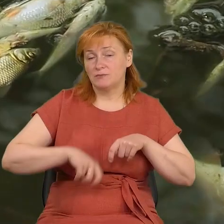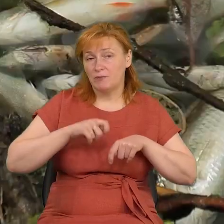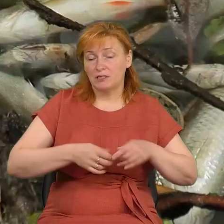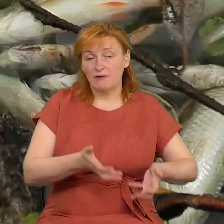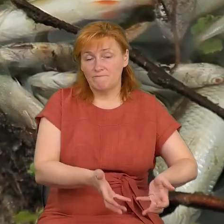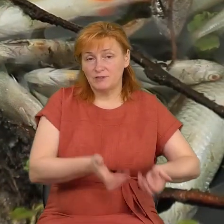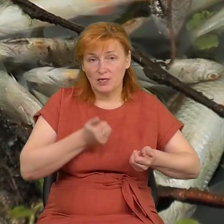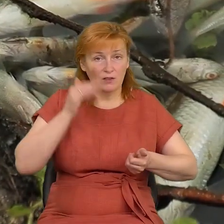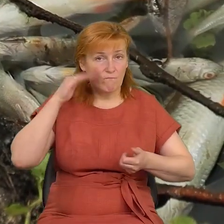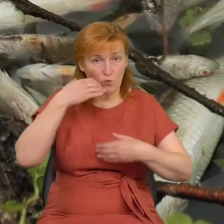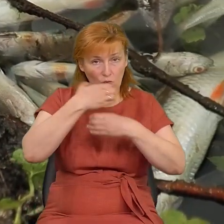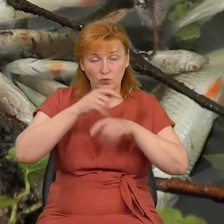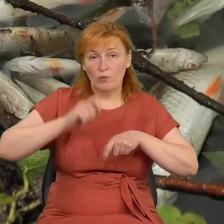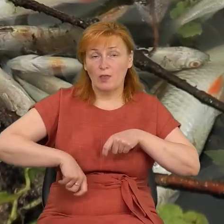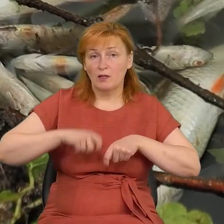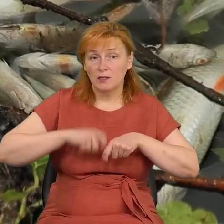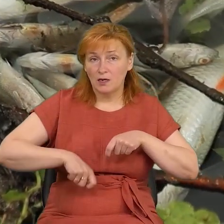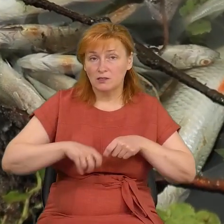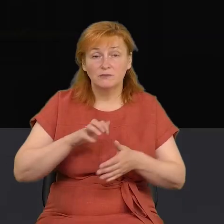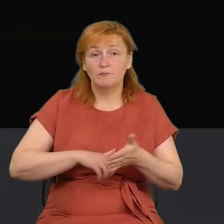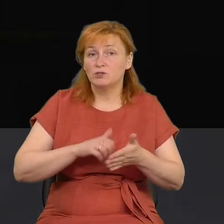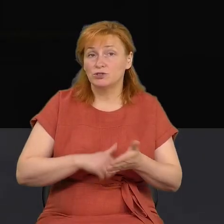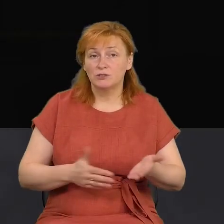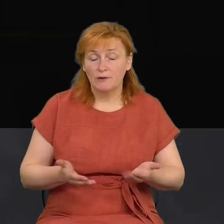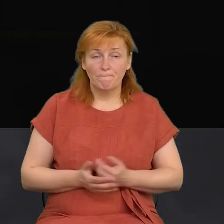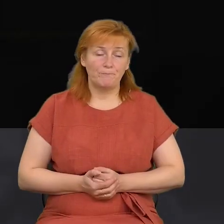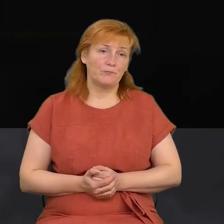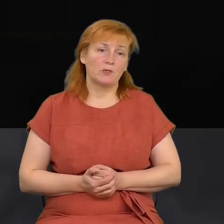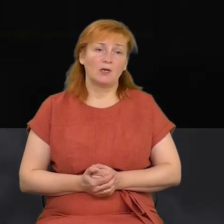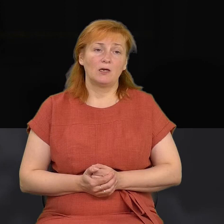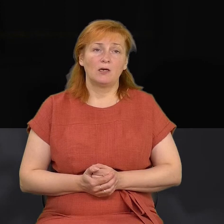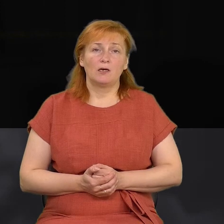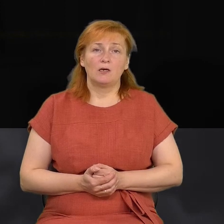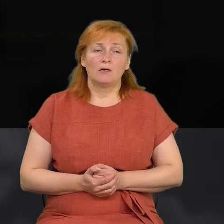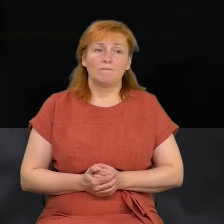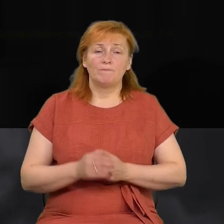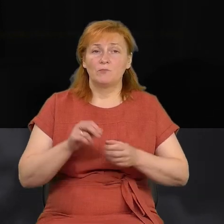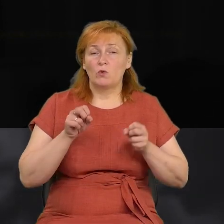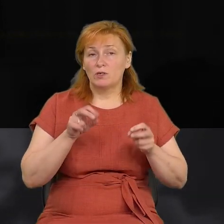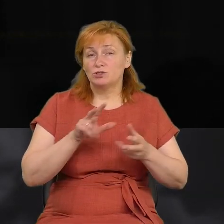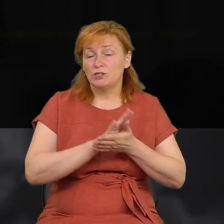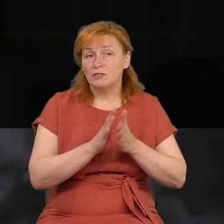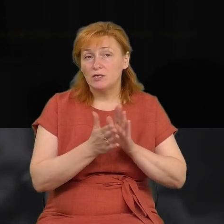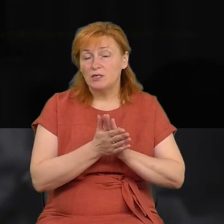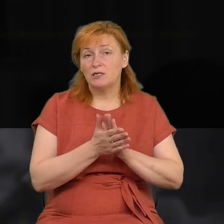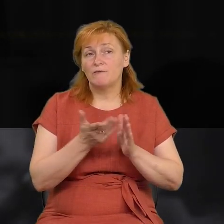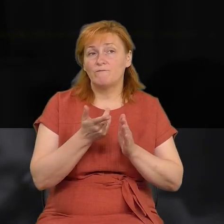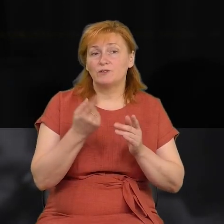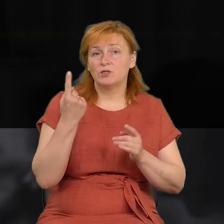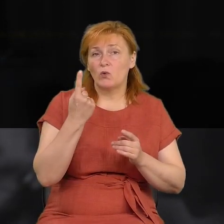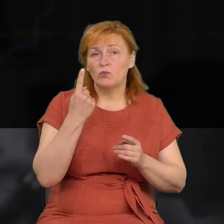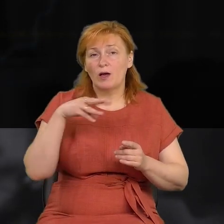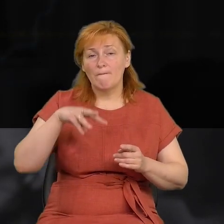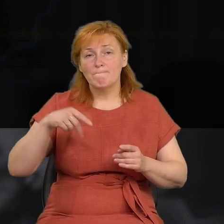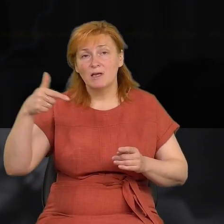'ясувати, що стало причиною мору риби. Критичний рівень вмісту кисню, менше одного міліграма